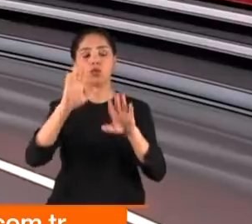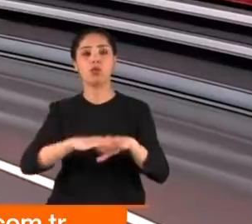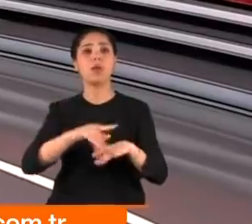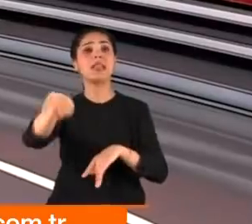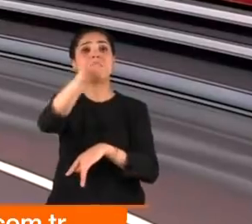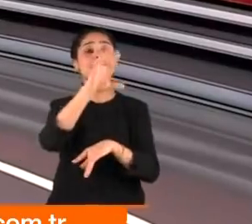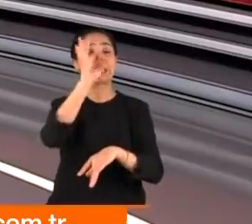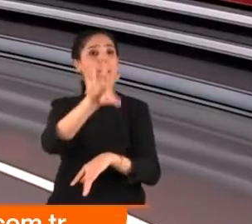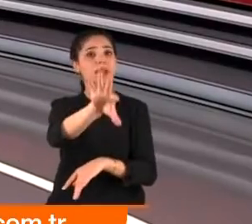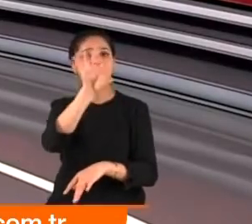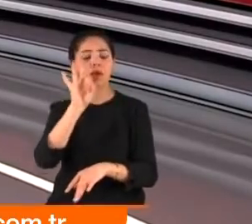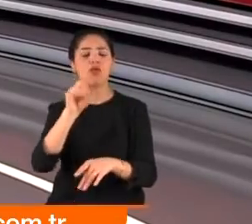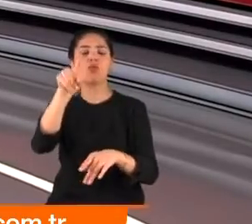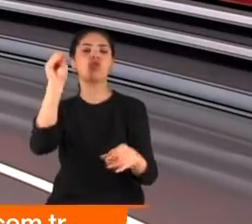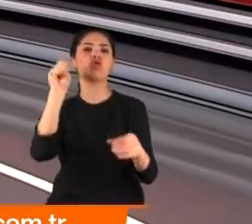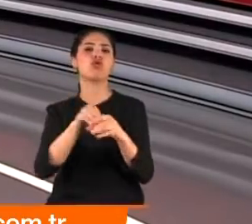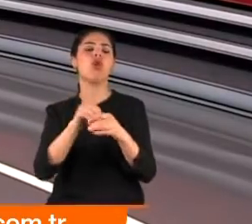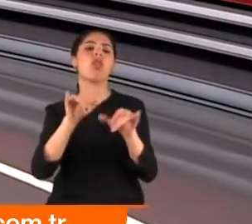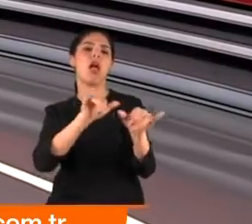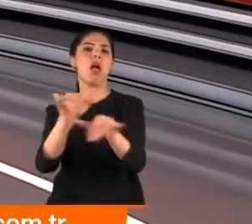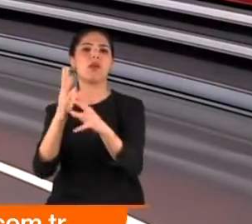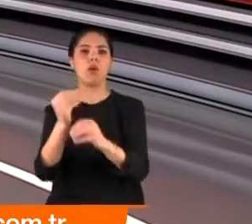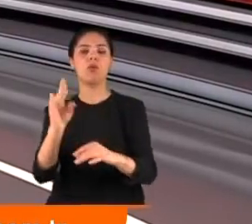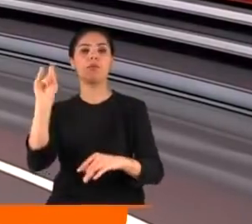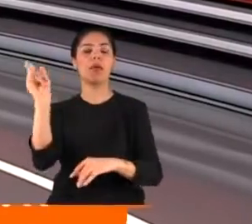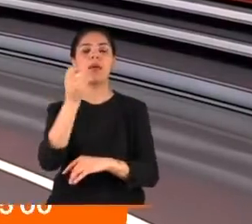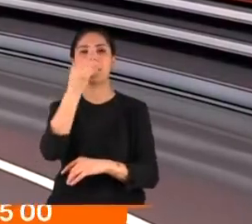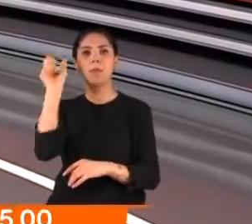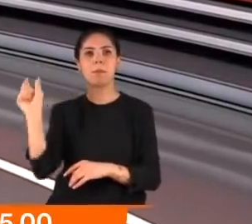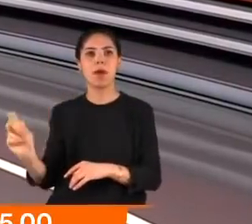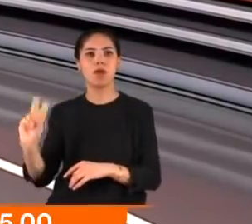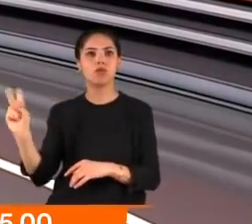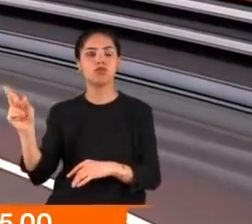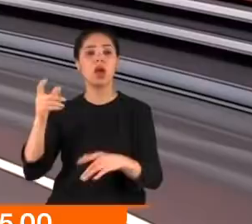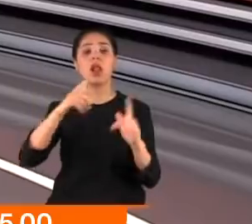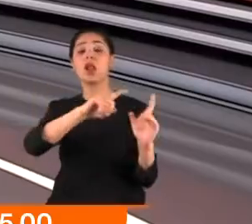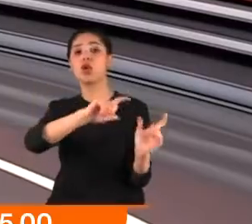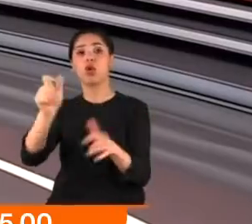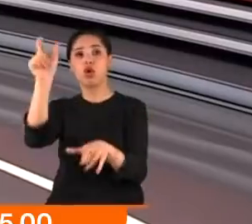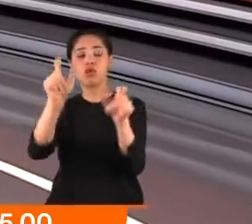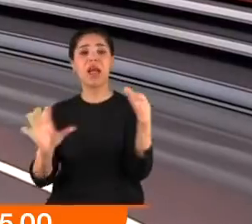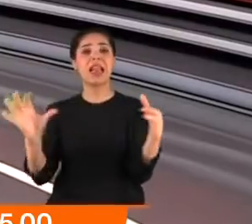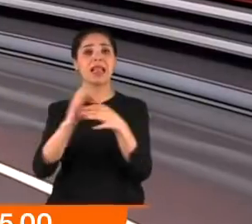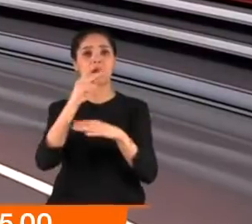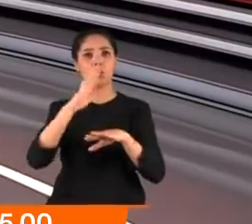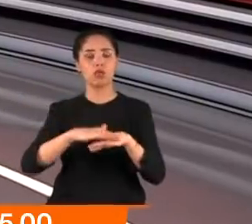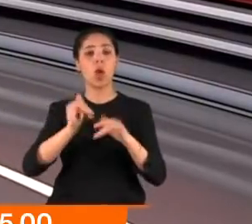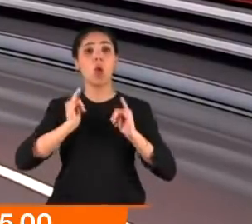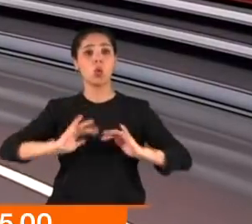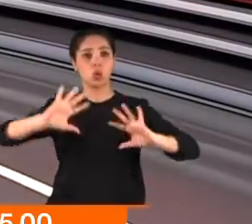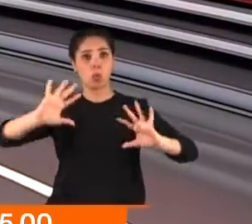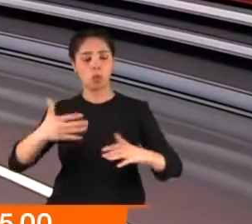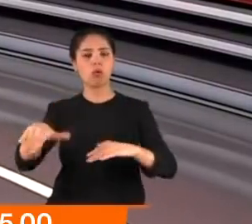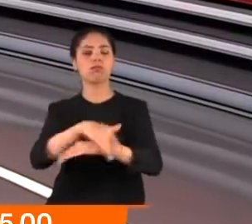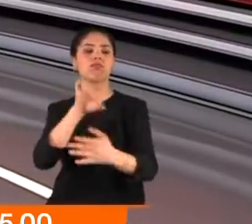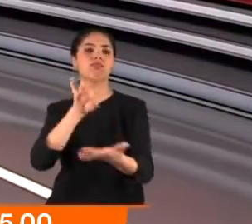mutlak son değişmeyecek cümlesini kurdu. MHP'leri Suriyeli sığınmacılar konusunda da konuştu. Çok kritik iki cümlesi var. Huzuru bozan